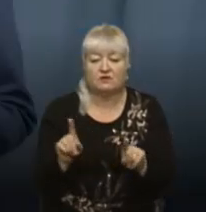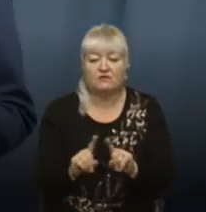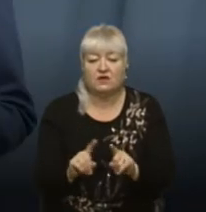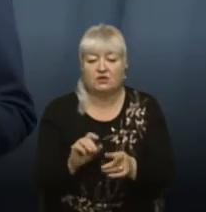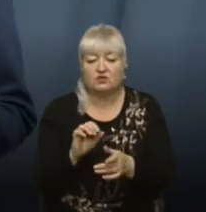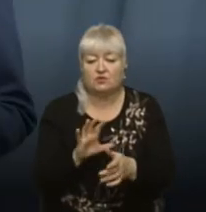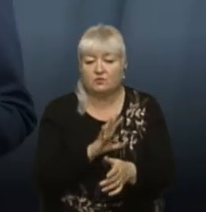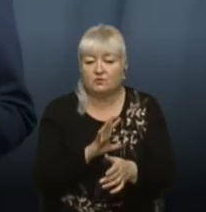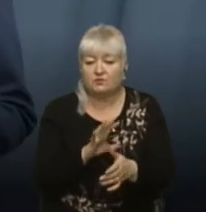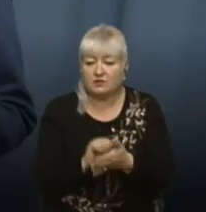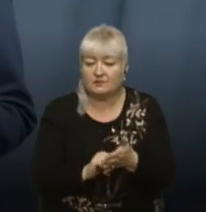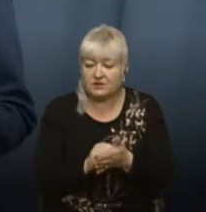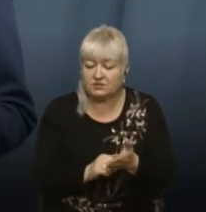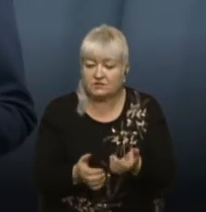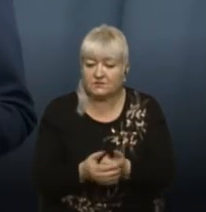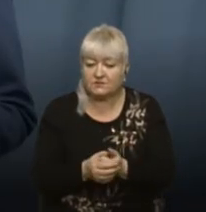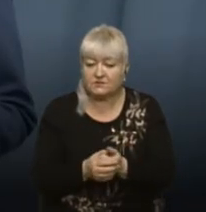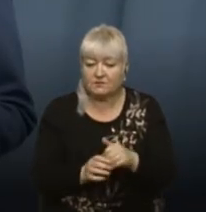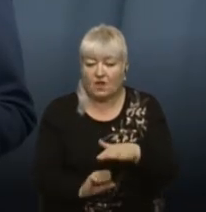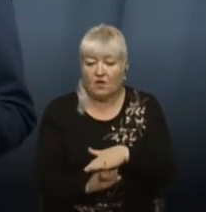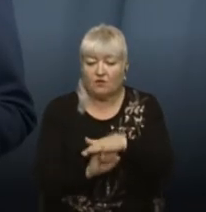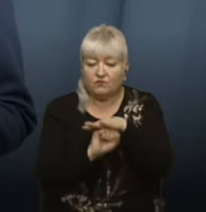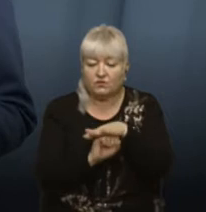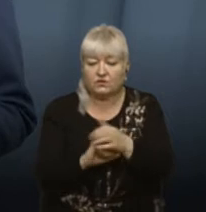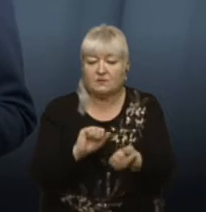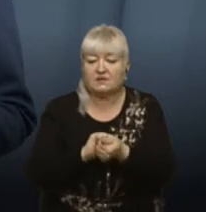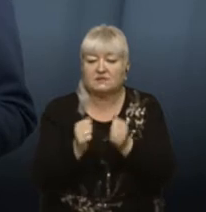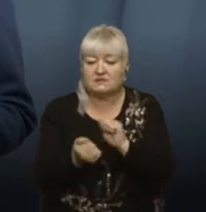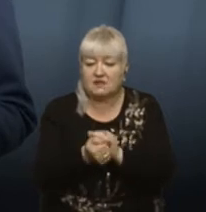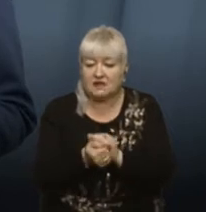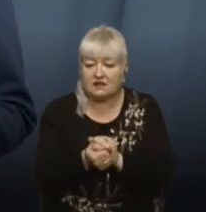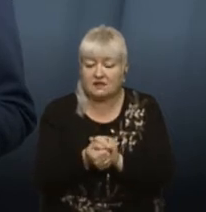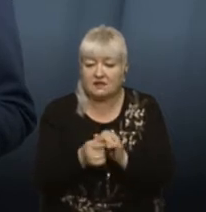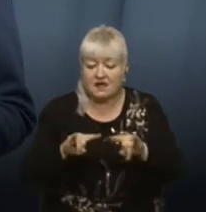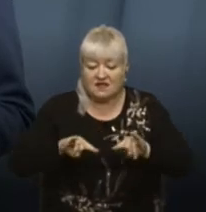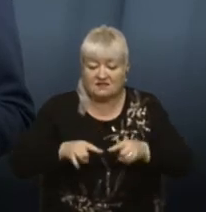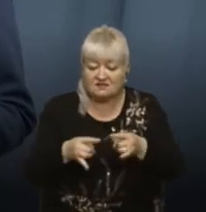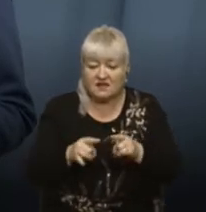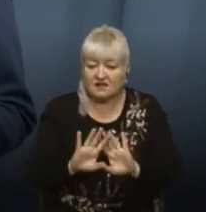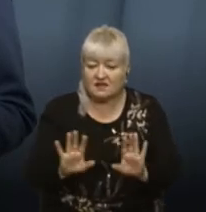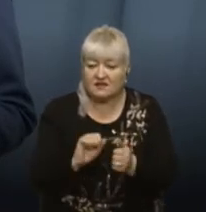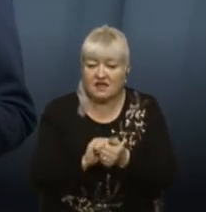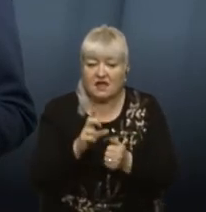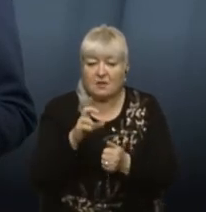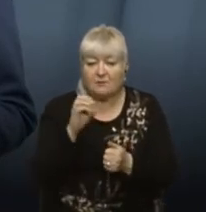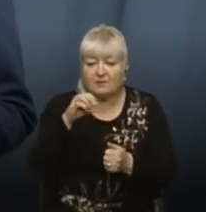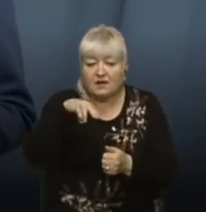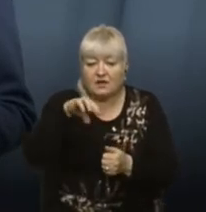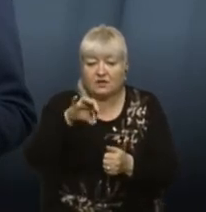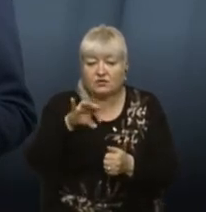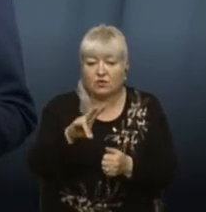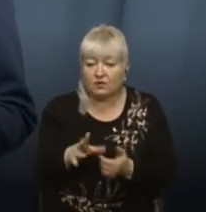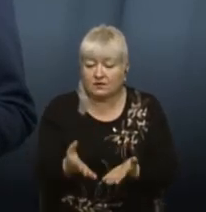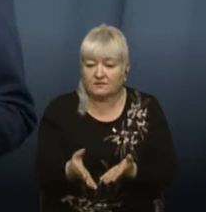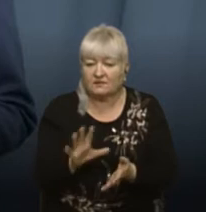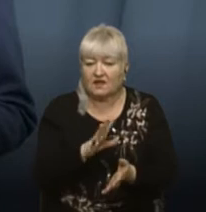те, що були фундамент також з цегли, а не з бетонних конструкцій. Це, головно, було в